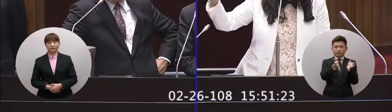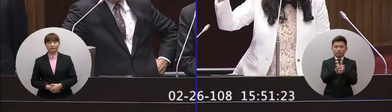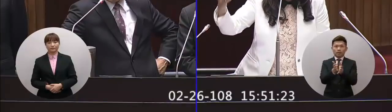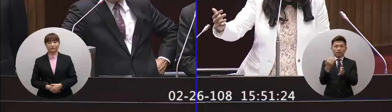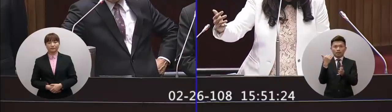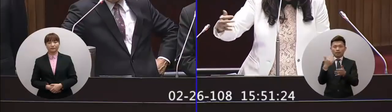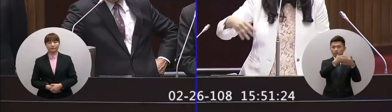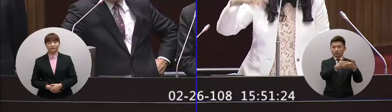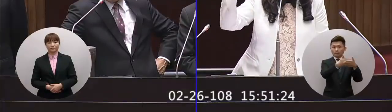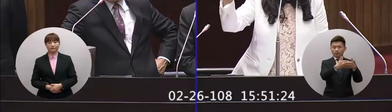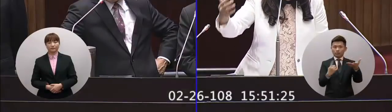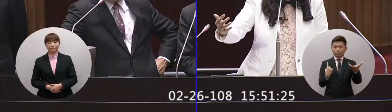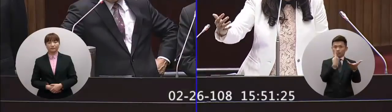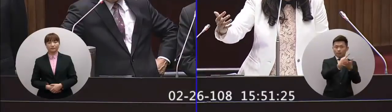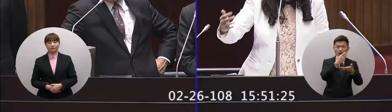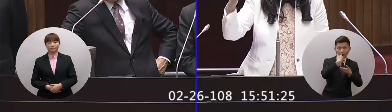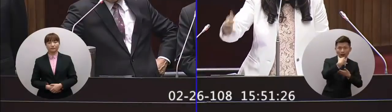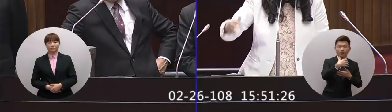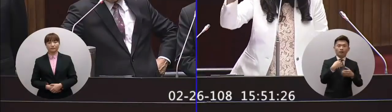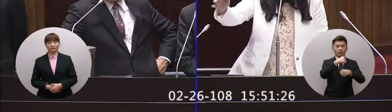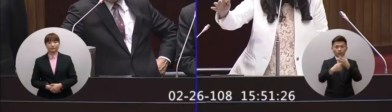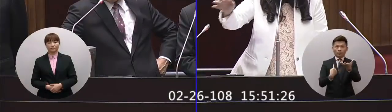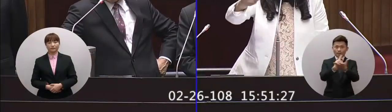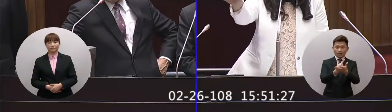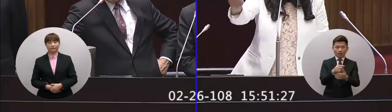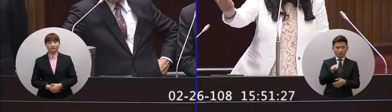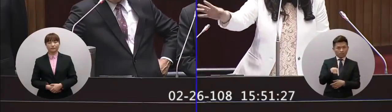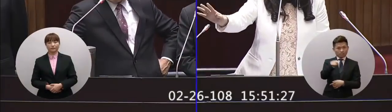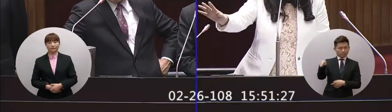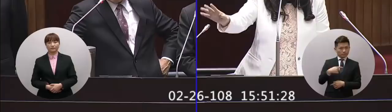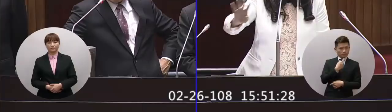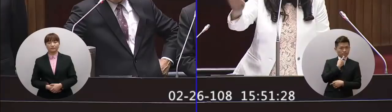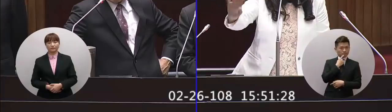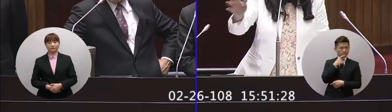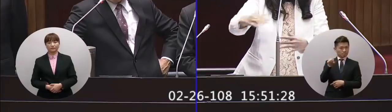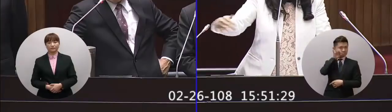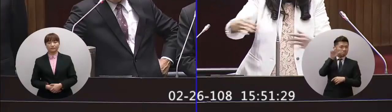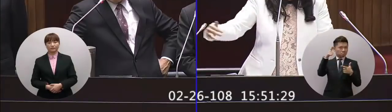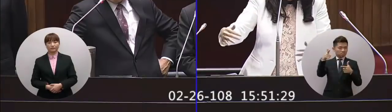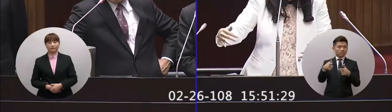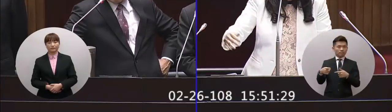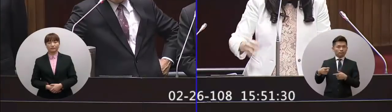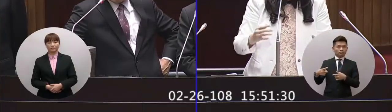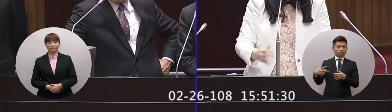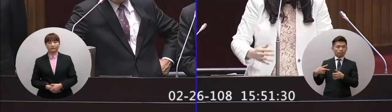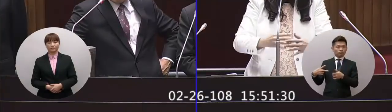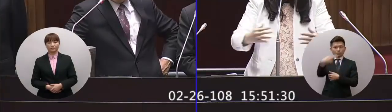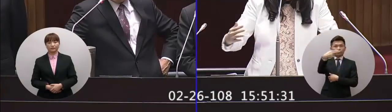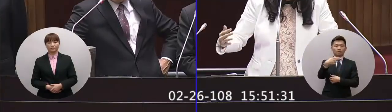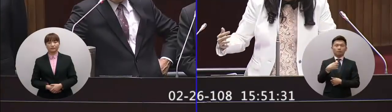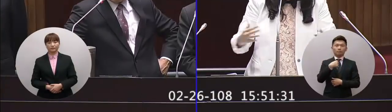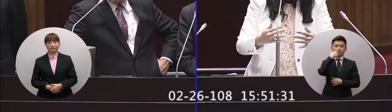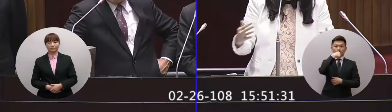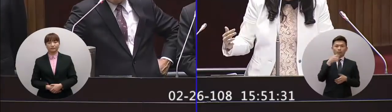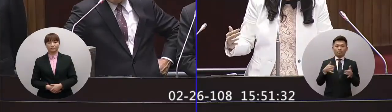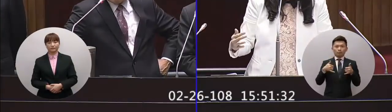人他去參加了大陸的參會他去參加了大陸的活動你就認為這些人我們不能給他榮譽職我們就要跟他切割我們只有把